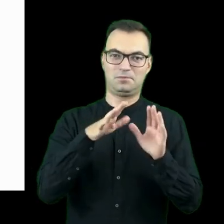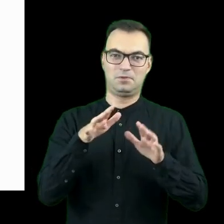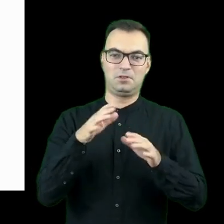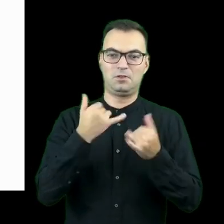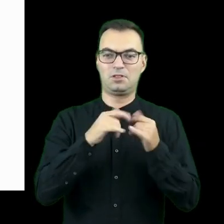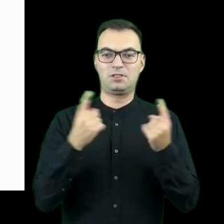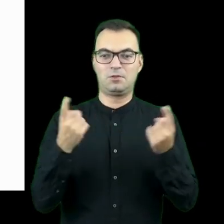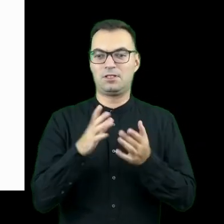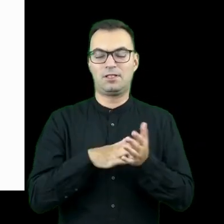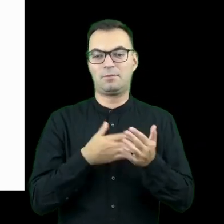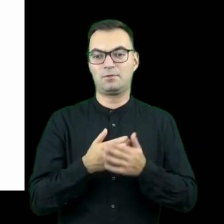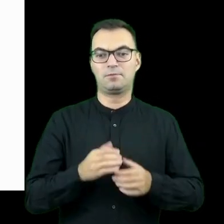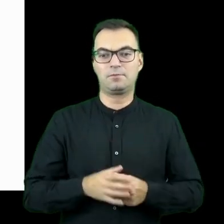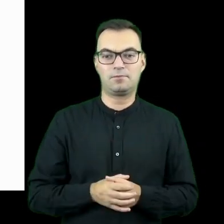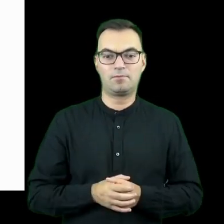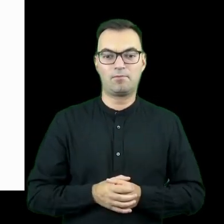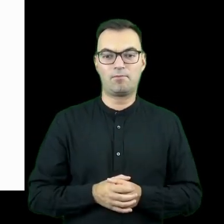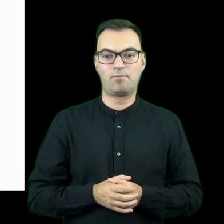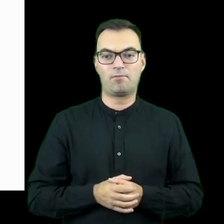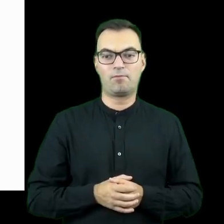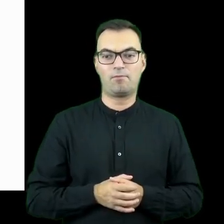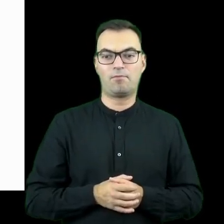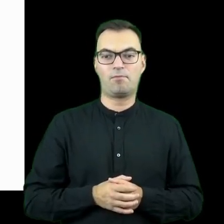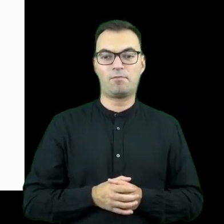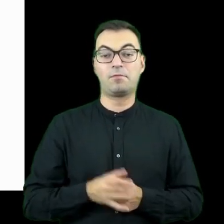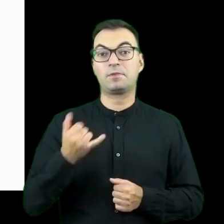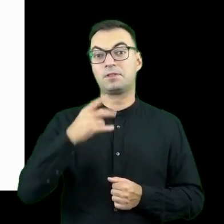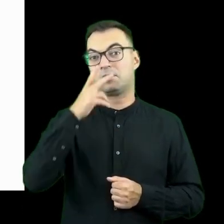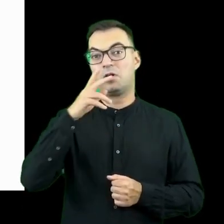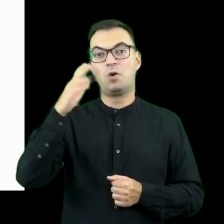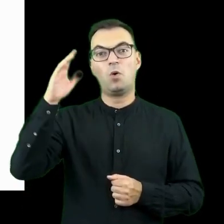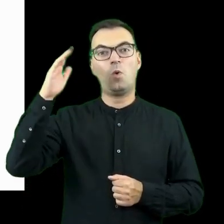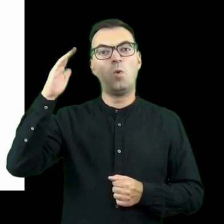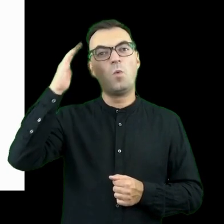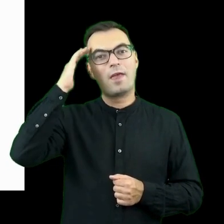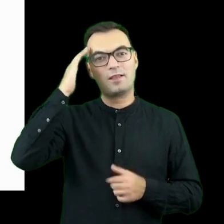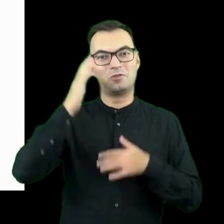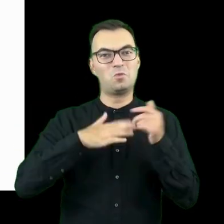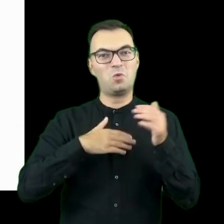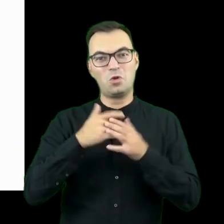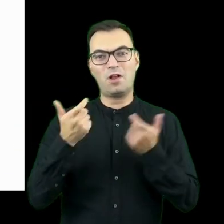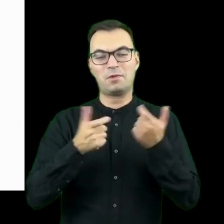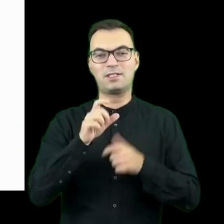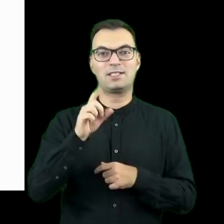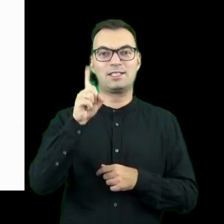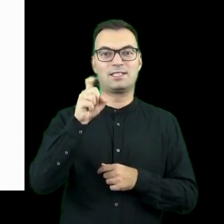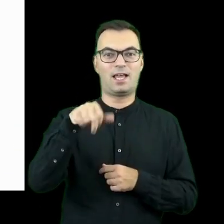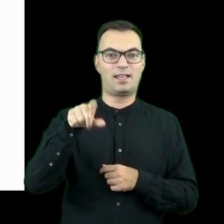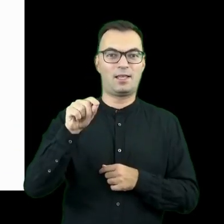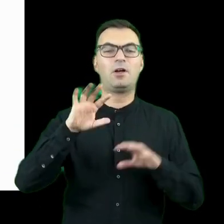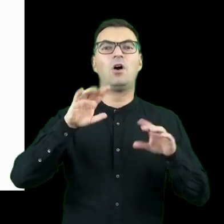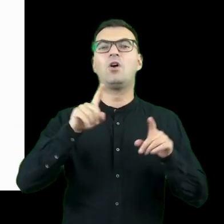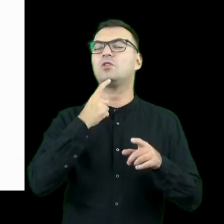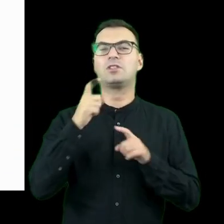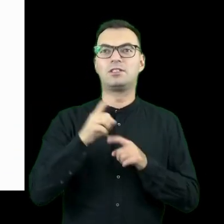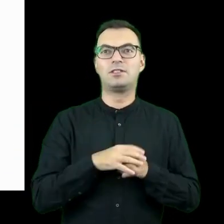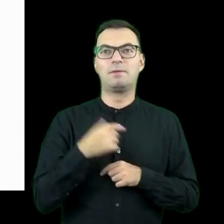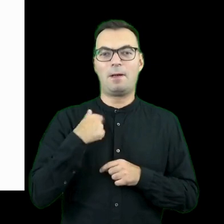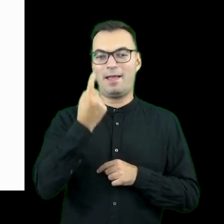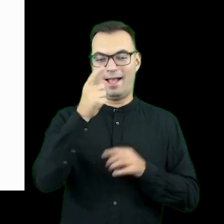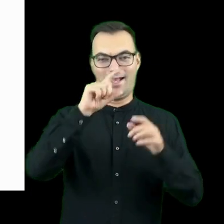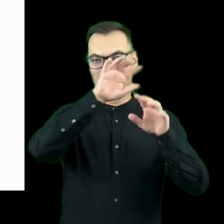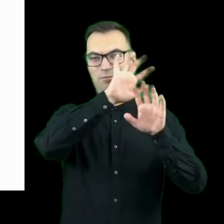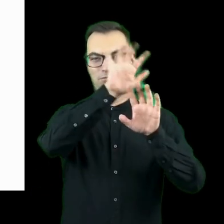sytuacjach, tak, czyli jeżeli przyjmiemy, że ten, ta umiejętność budowania startupów jest zaadresowaniem jakiegoś jednego kwadracika,